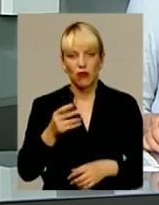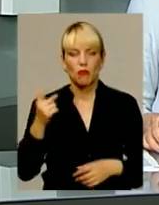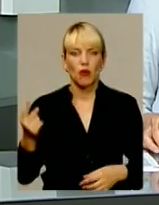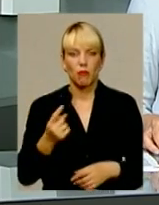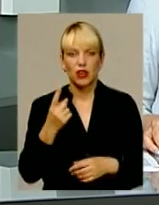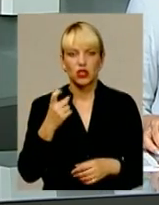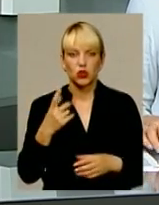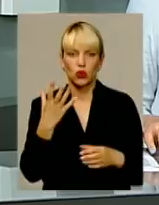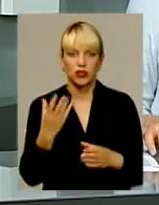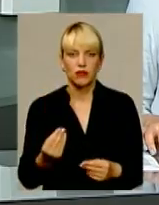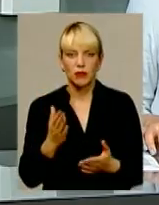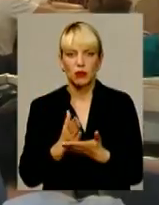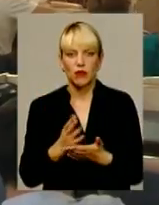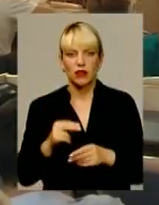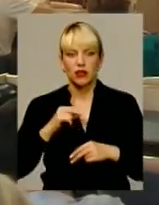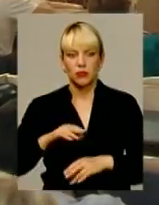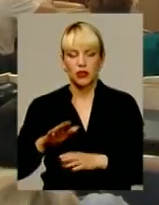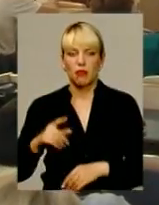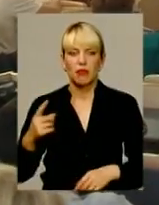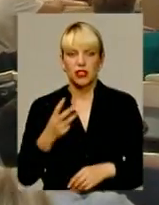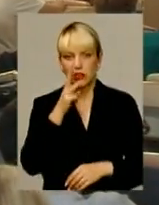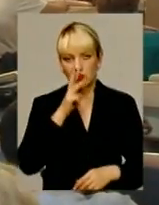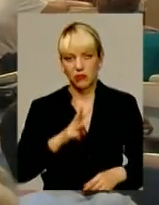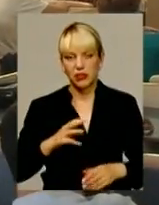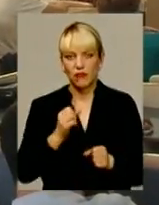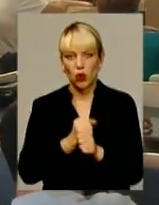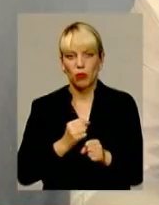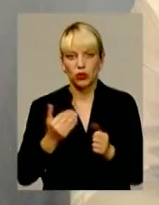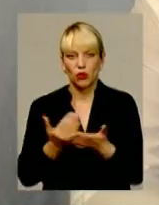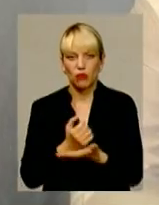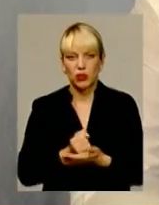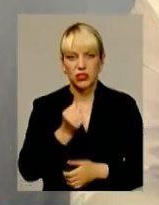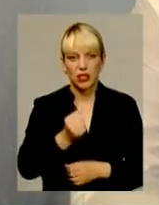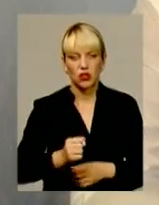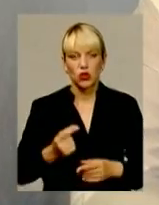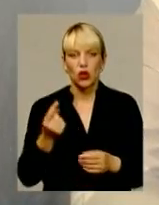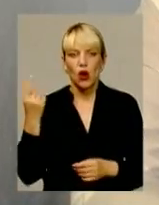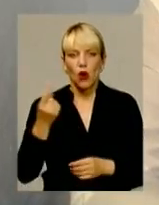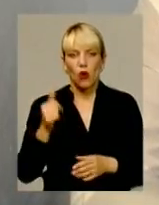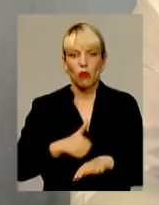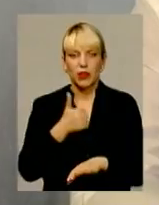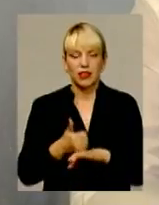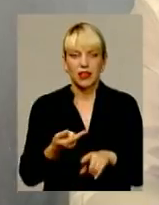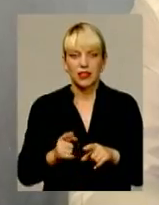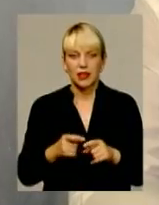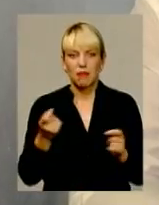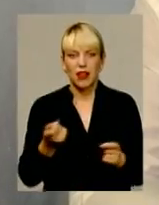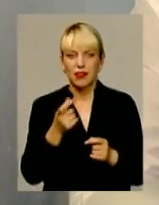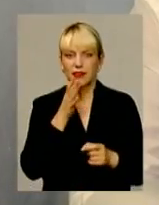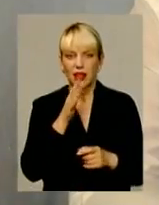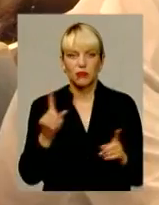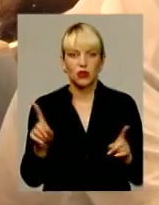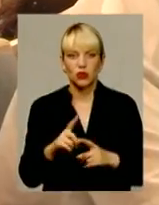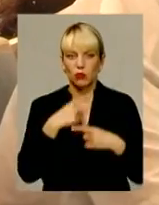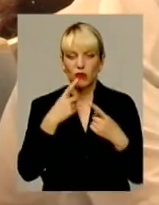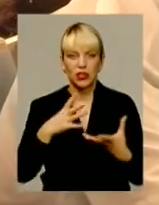перебування на посаді. Перші три місяці у роботі новопризначеного губернатора – занадто малий термін, аби говорити про